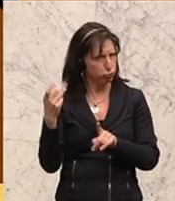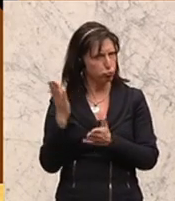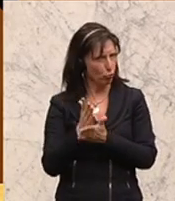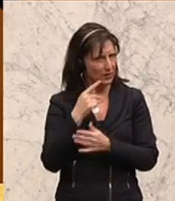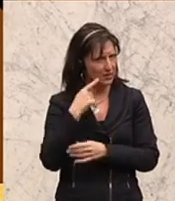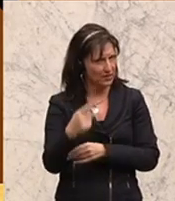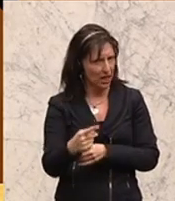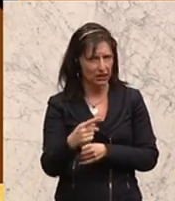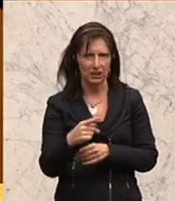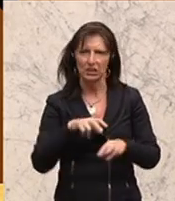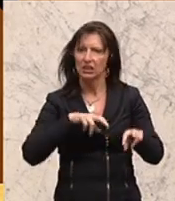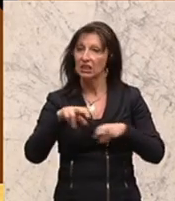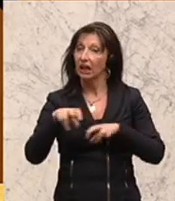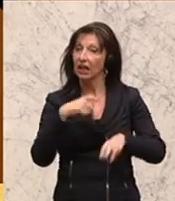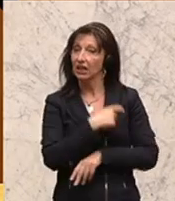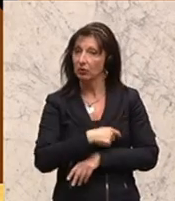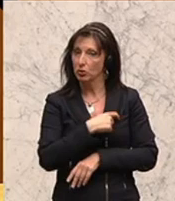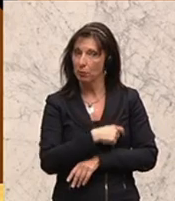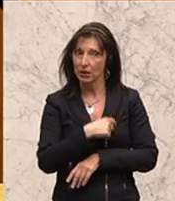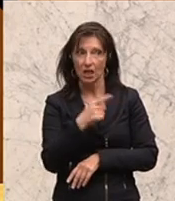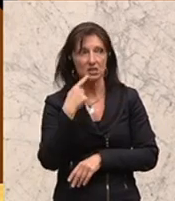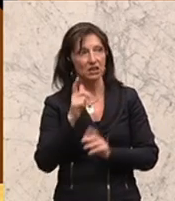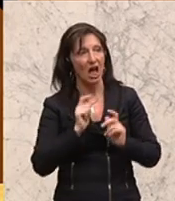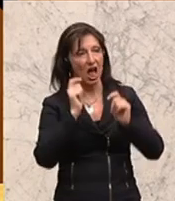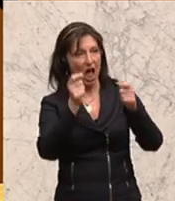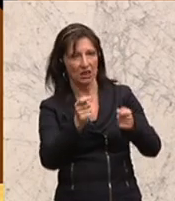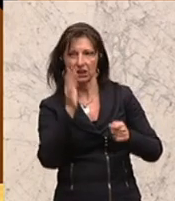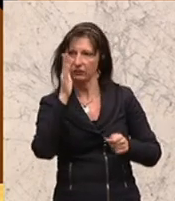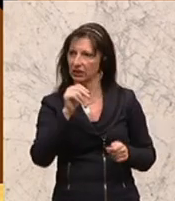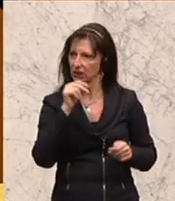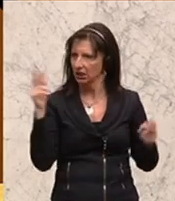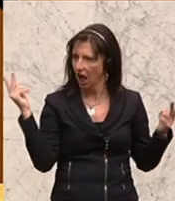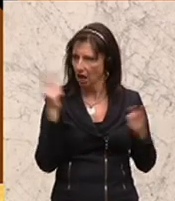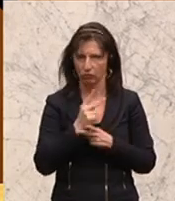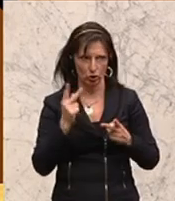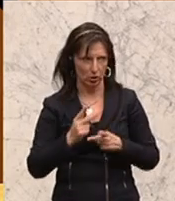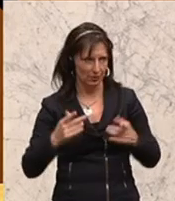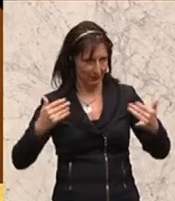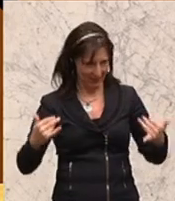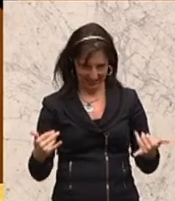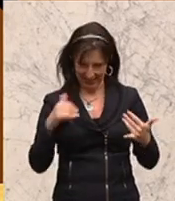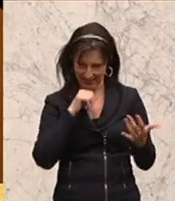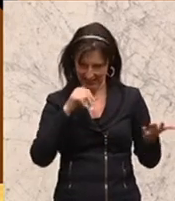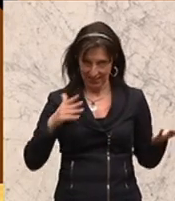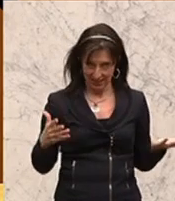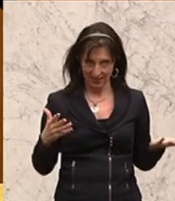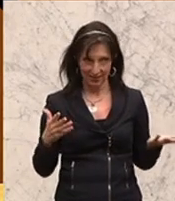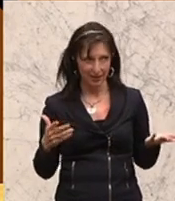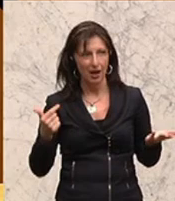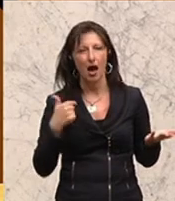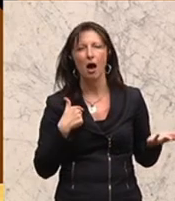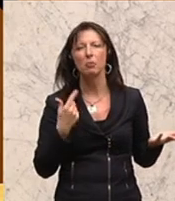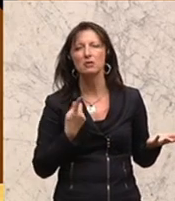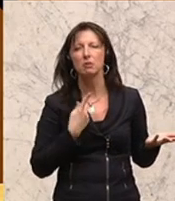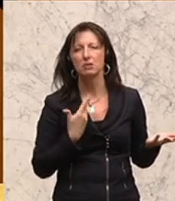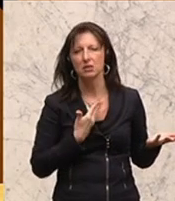die Regierungsparteien, ÖVP und SPÖ, dass Sie dem Antrag nicht zustimmen werden. Auch wenn es jetzt nicht der Fall ist, ich bin da sehr